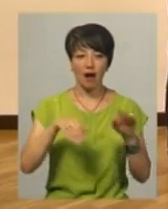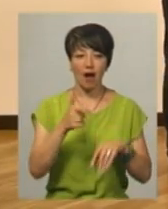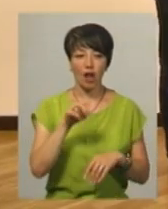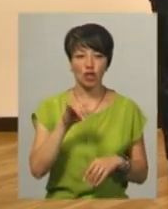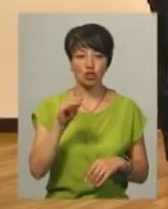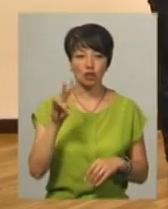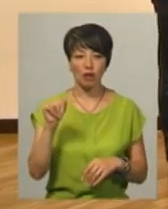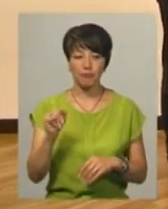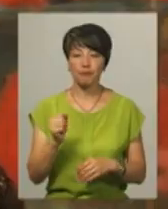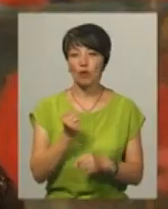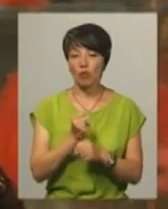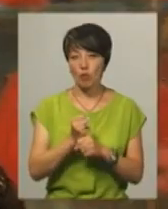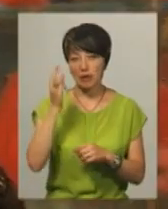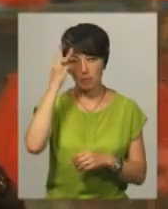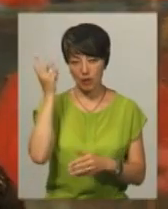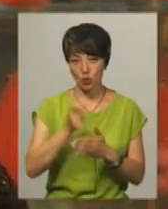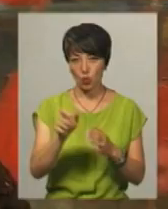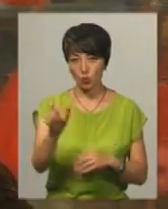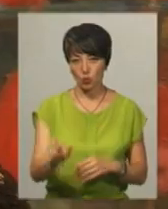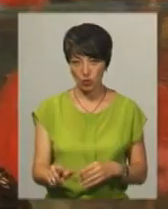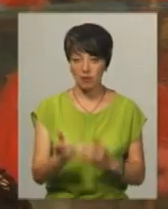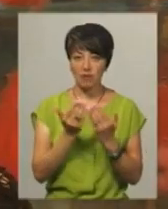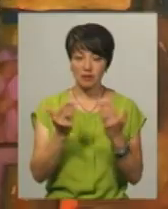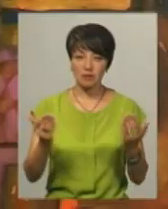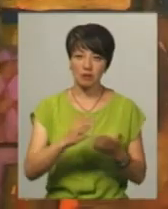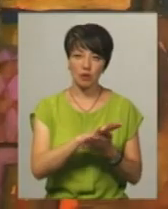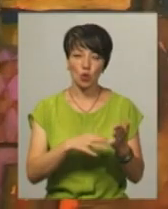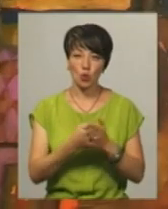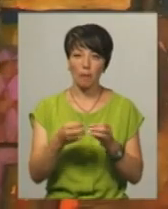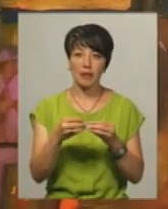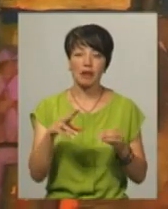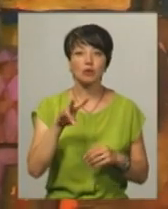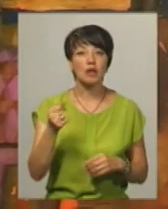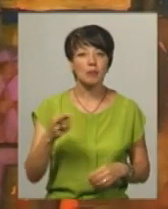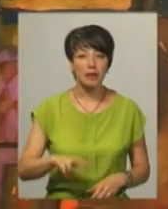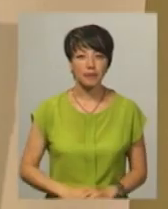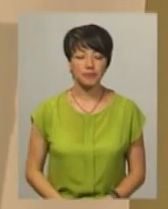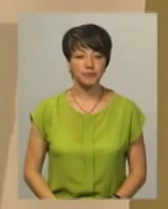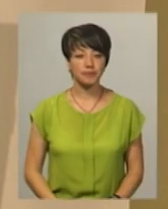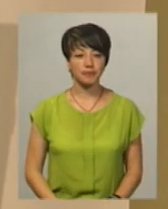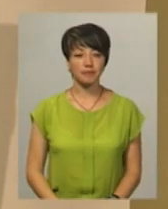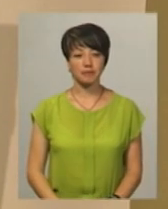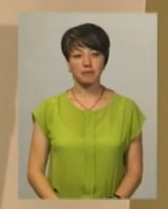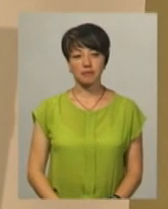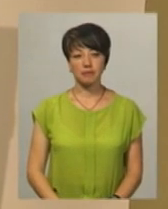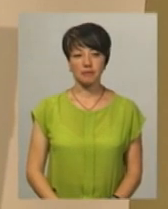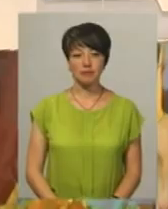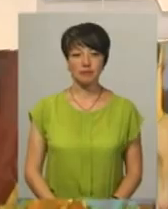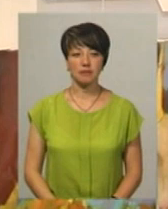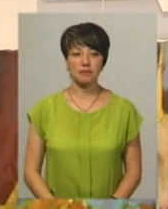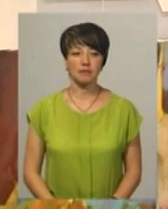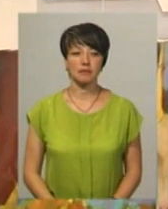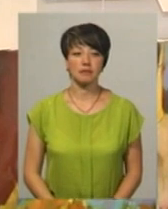Хмельницької художниці у Вінницькому художньому музеї можна побачити до 15 липня. Наталя Колодій, Володимир Черніков,